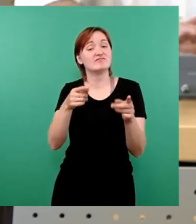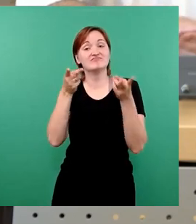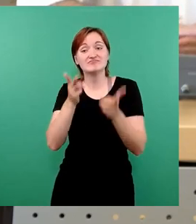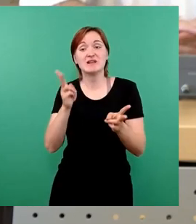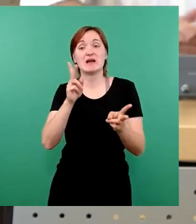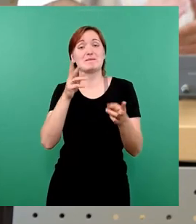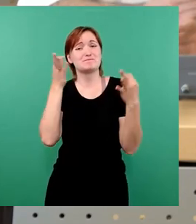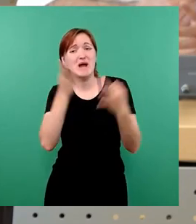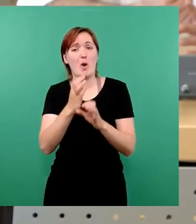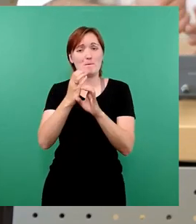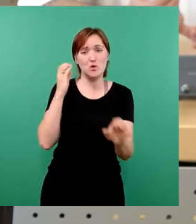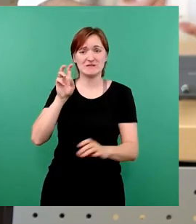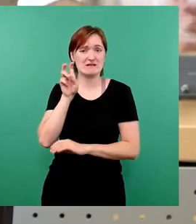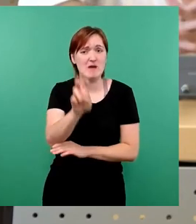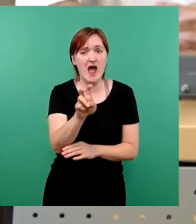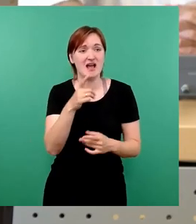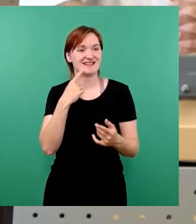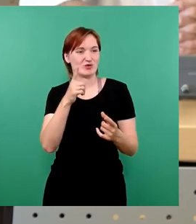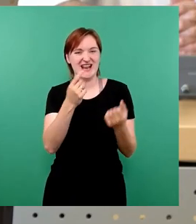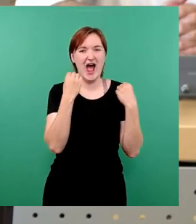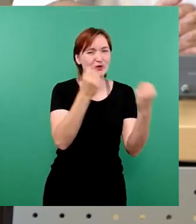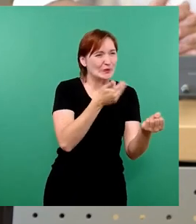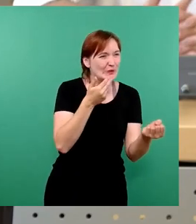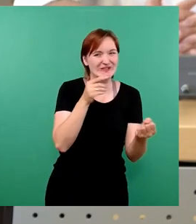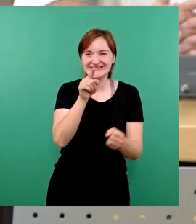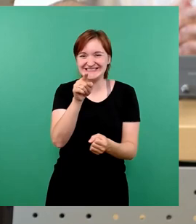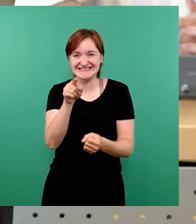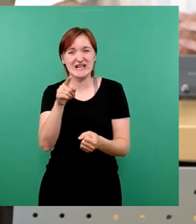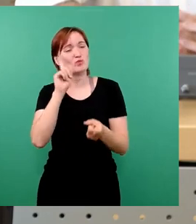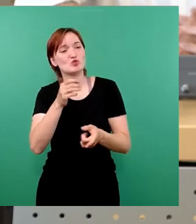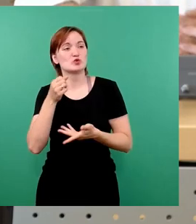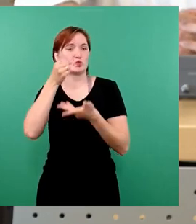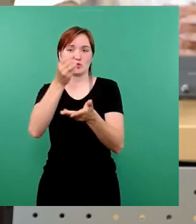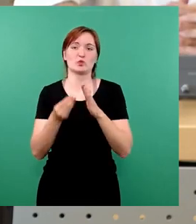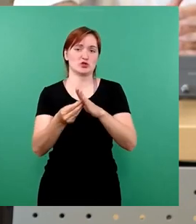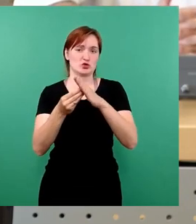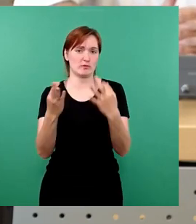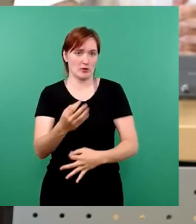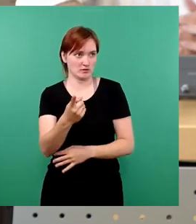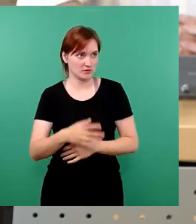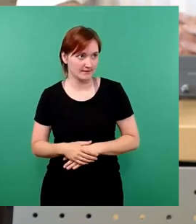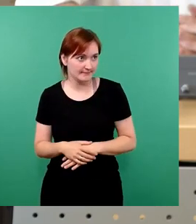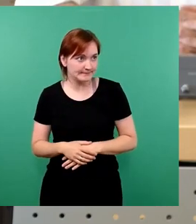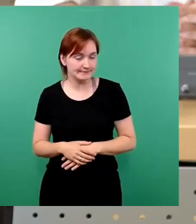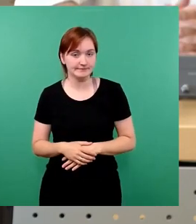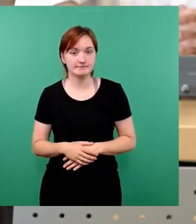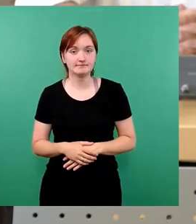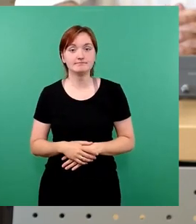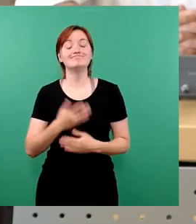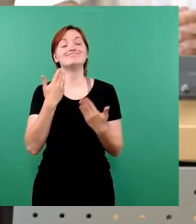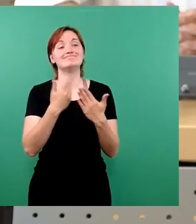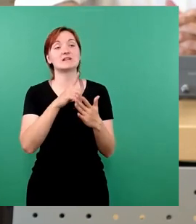haben, auch wieder zum Teil die Bedürftigsten sozusagen in unserer Stadt. Und hier komme ich zu einem Einnahmevorschlag.